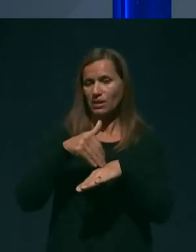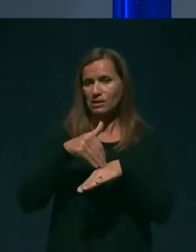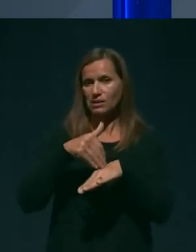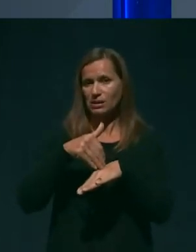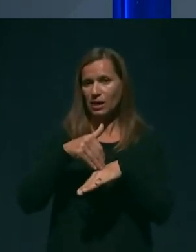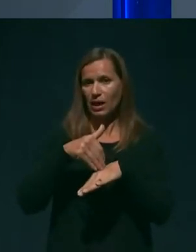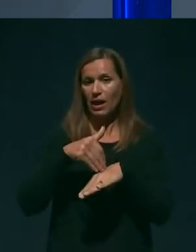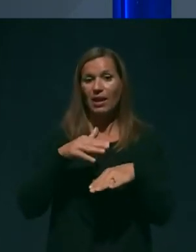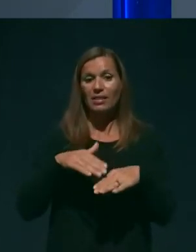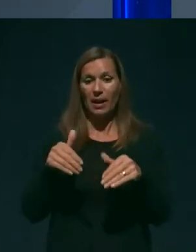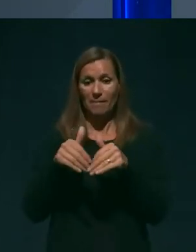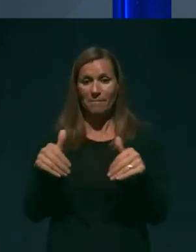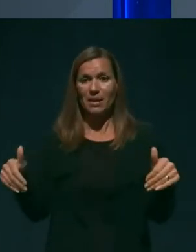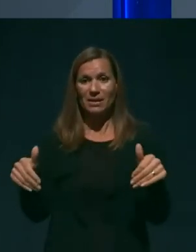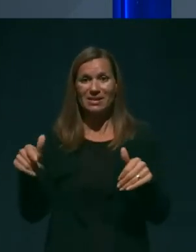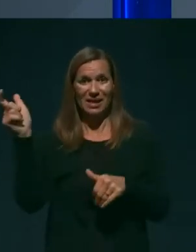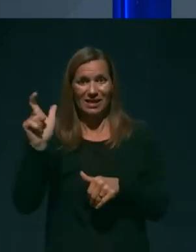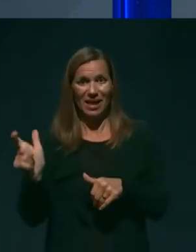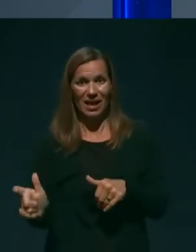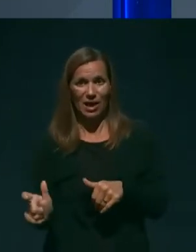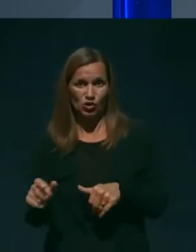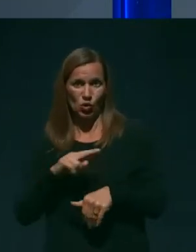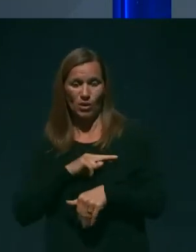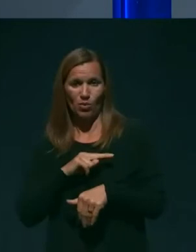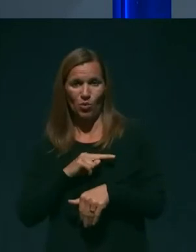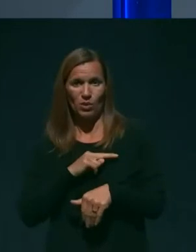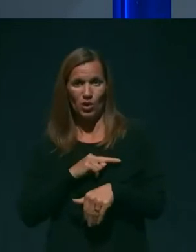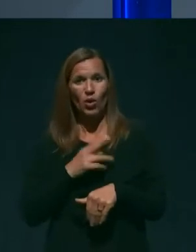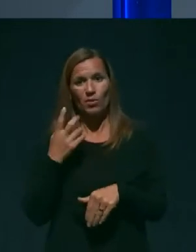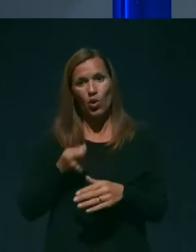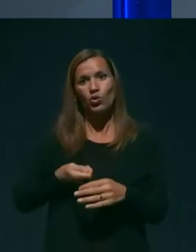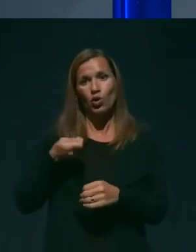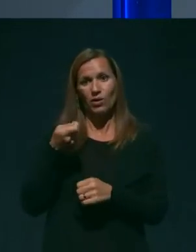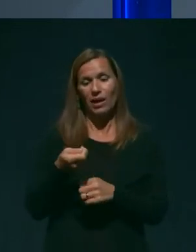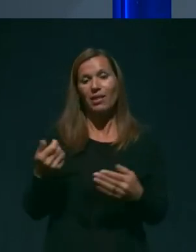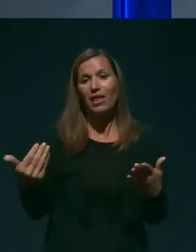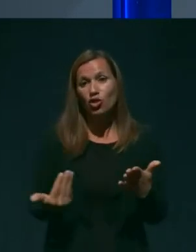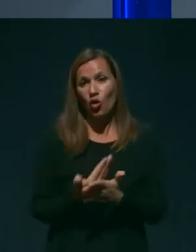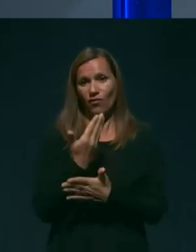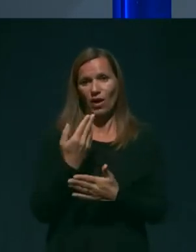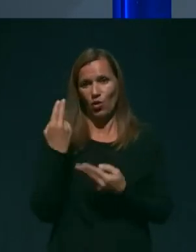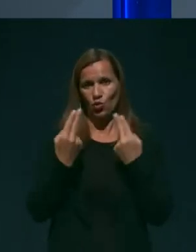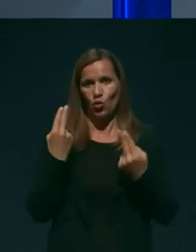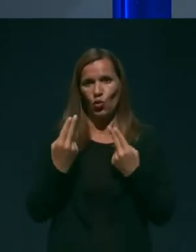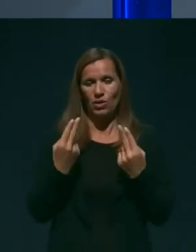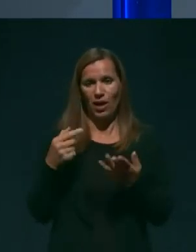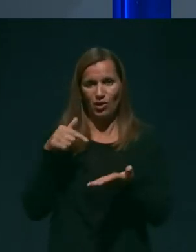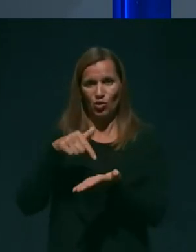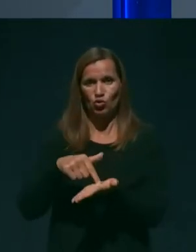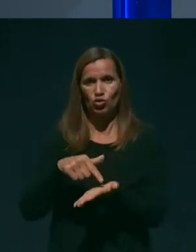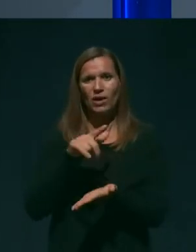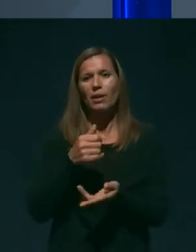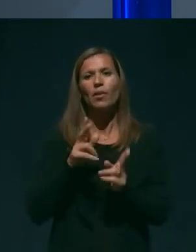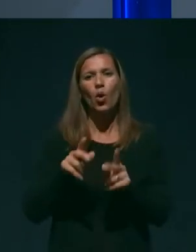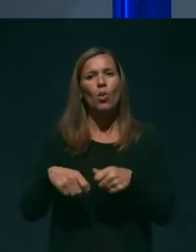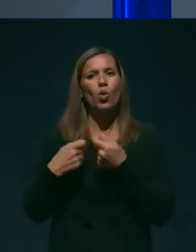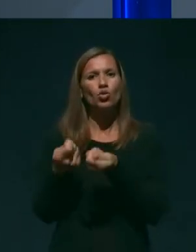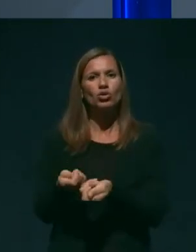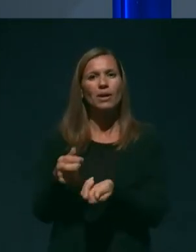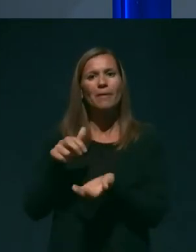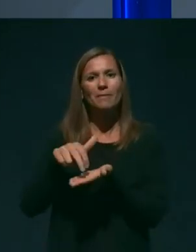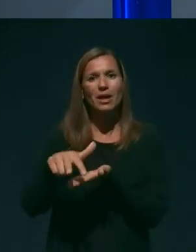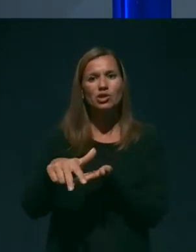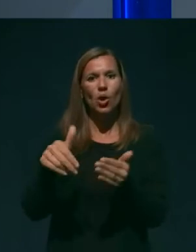na meji z Italijansko republiko dodana nova kontrolna točka, kjer je omogočen prestop meje